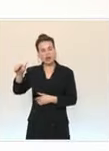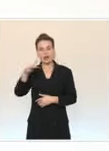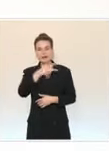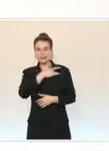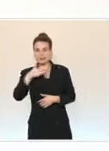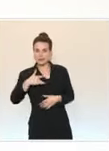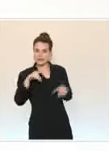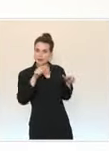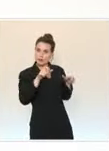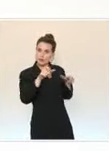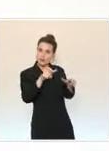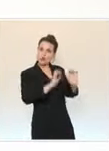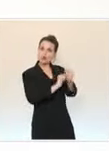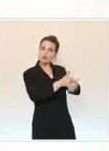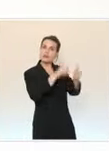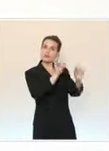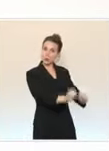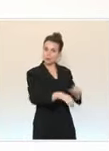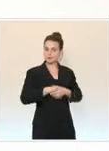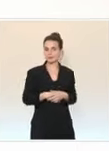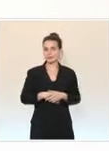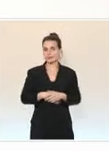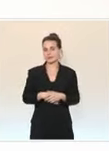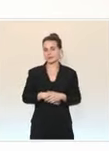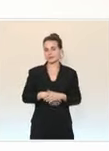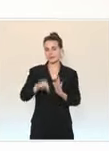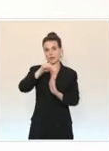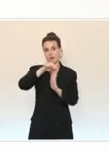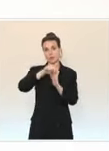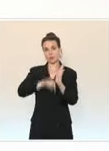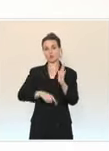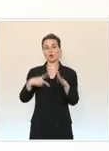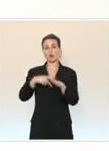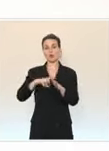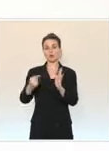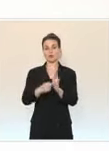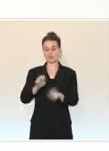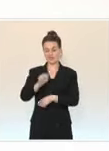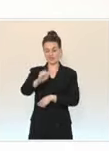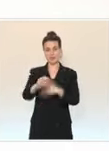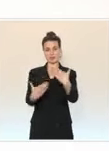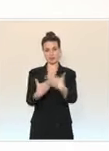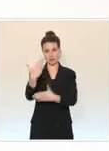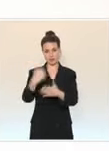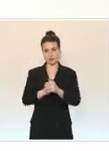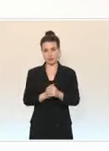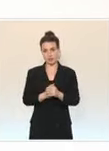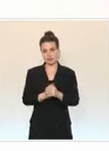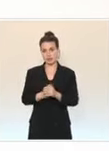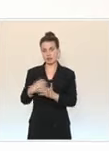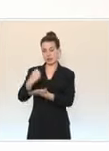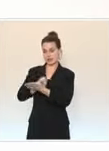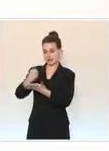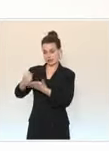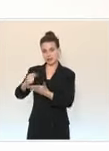des personnes mises en quarantaine. Toutes ces mesures s'appliqueront donc samedi matin. Les règles relatives aux tests et à la quarantaine renforcées s'appliquent